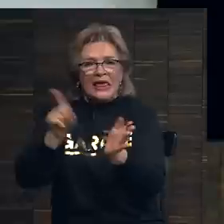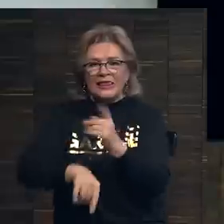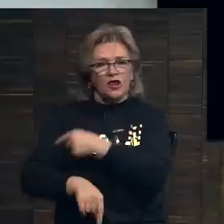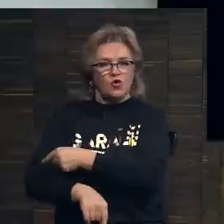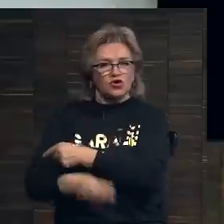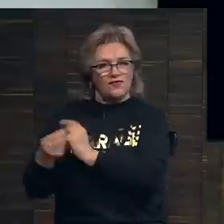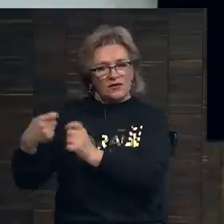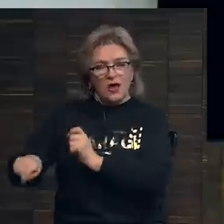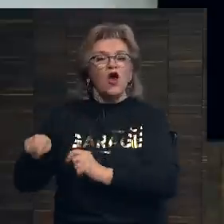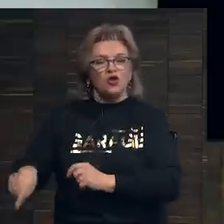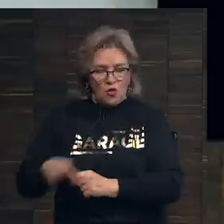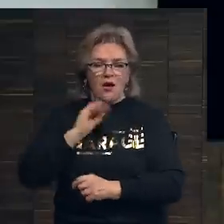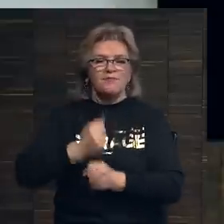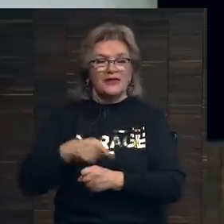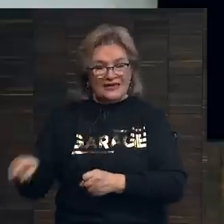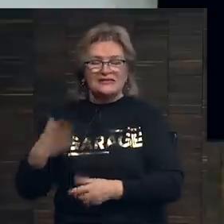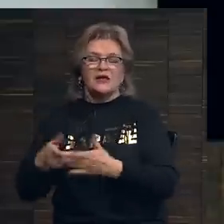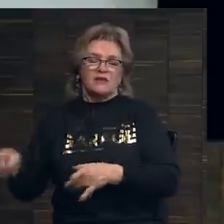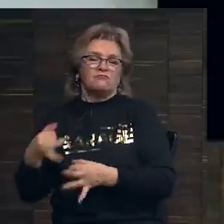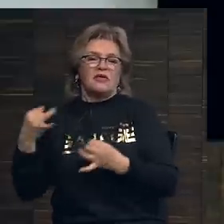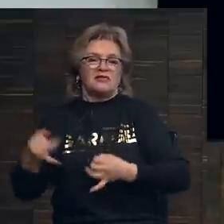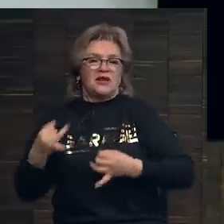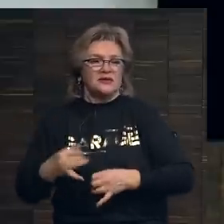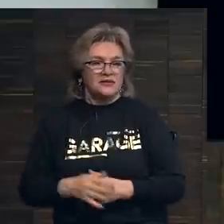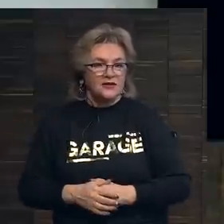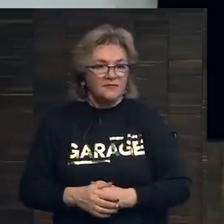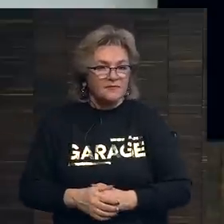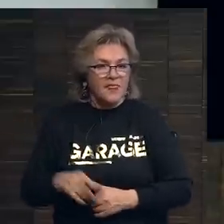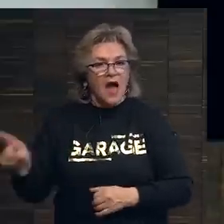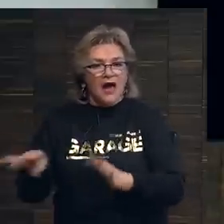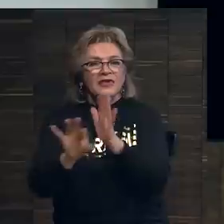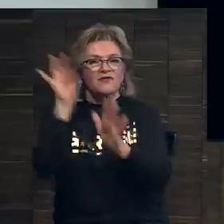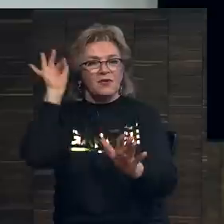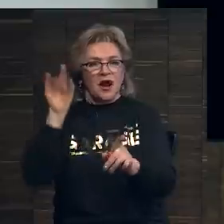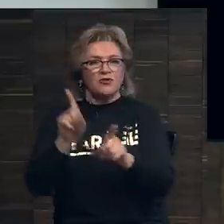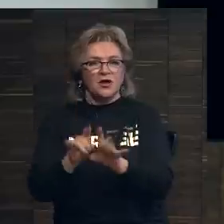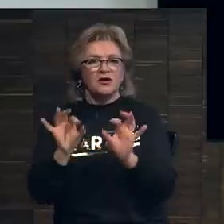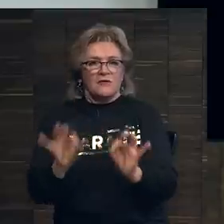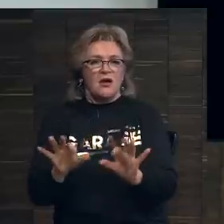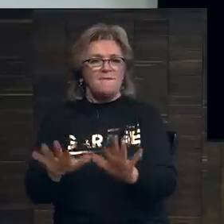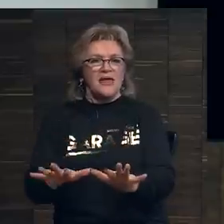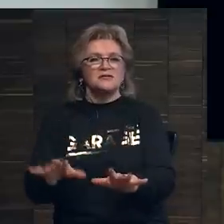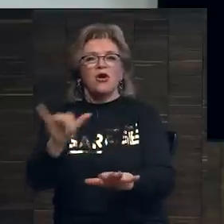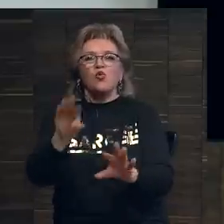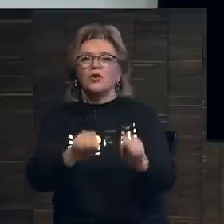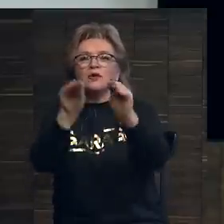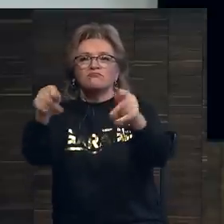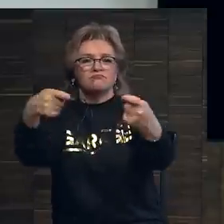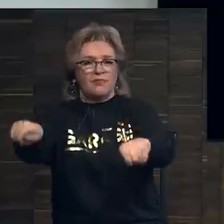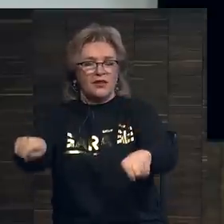аукционного дома, но они это делают, если им это интересно. Они выбирают, таким образом, оптимальное место для продажи,